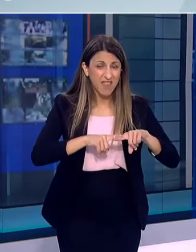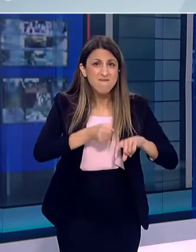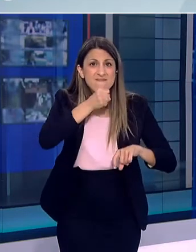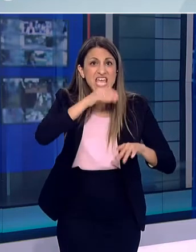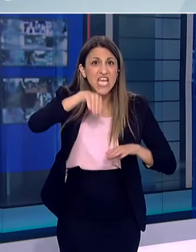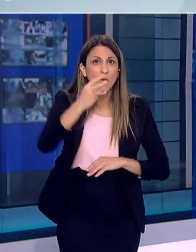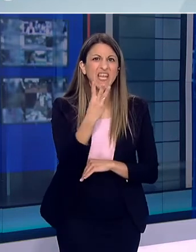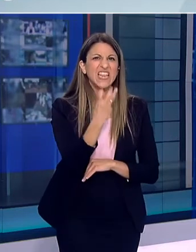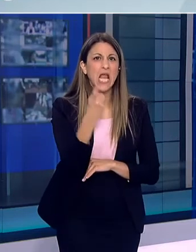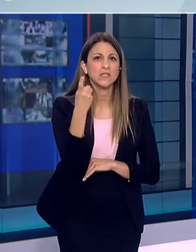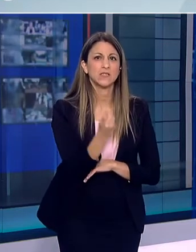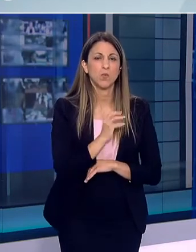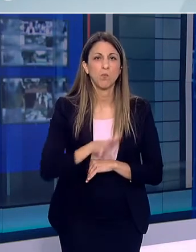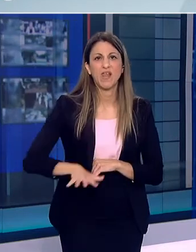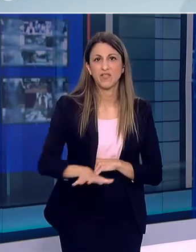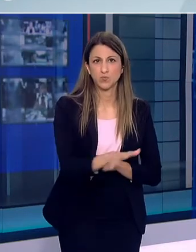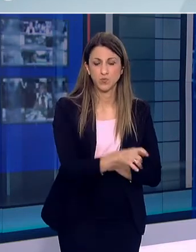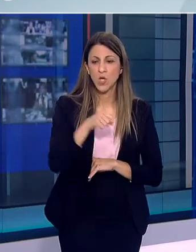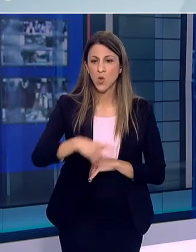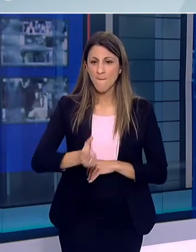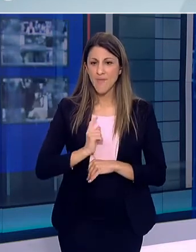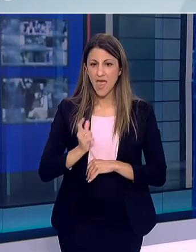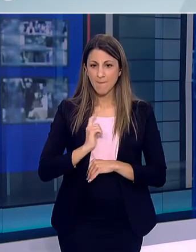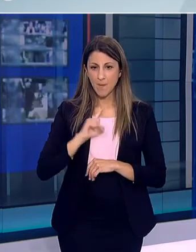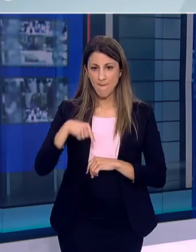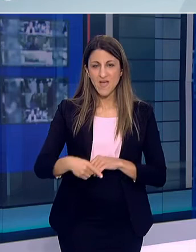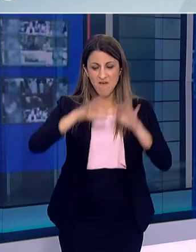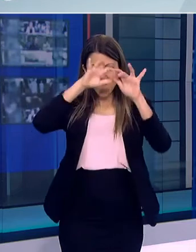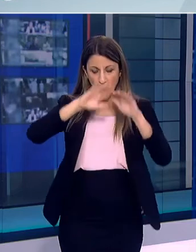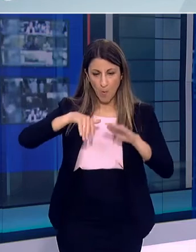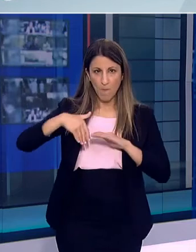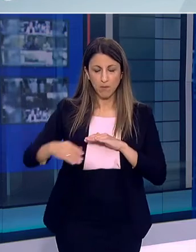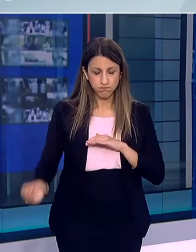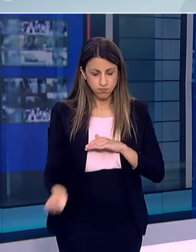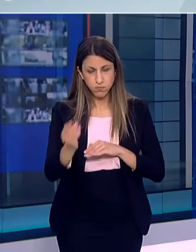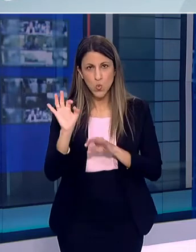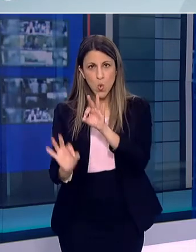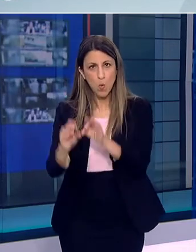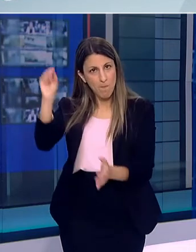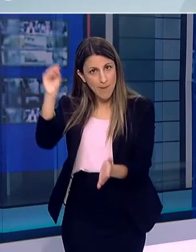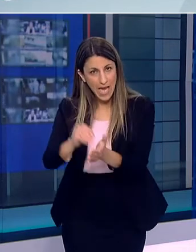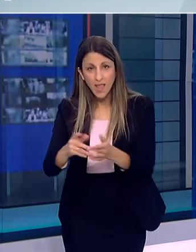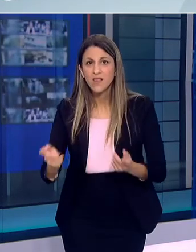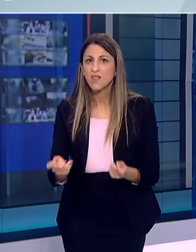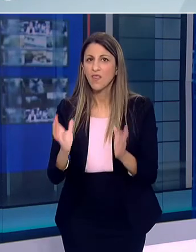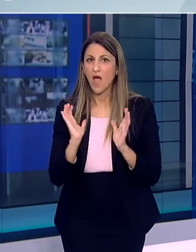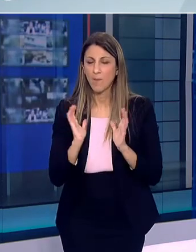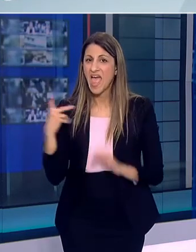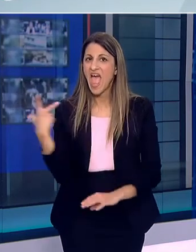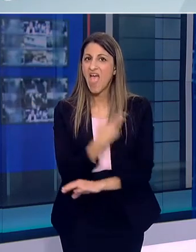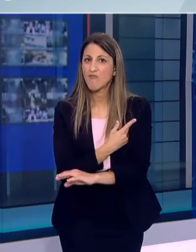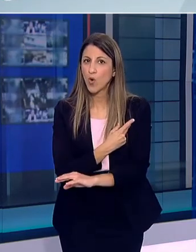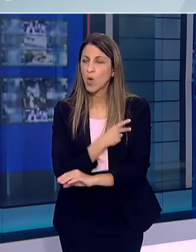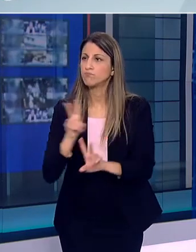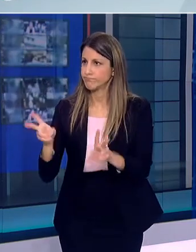Εναναμονή του δεύτερου κύματος της πανδημίας Πότε βλέπετε να φτάνουν και εδώ οι πρώτες παρτίδες εμβολίου Εφόσον φυσικά όλα πάνε